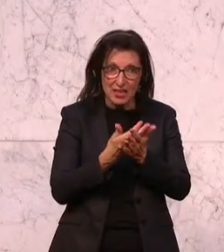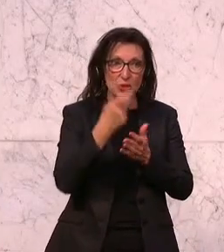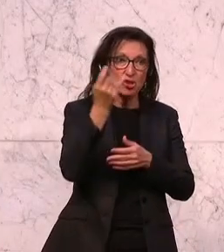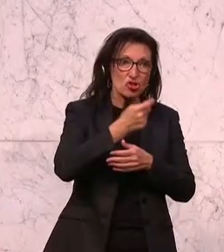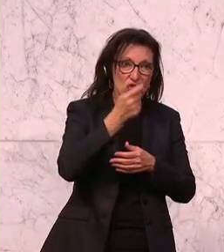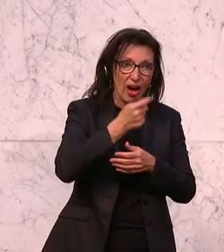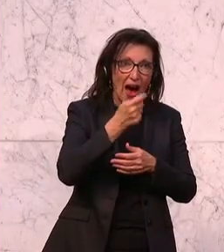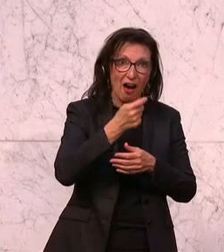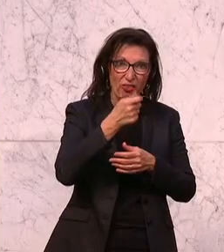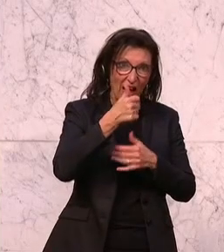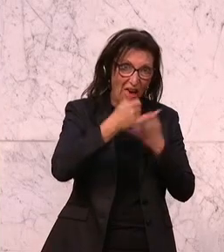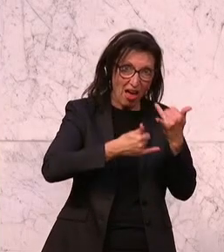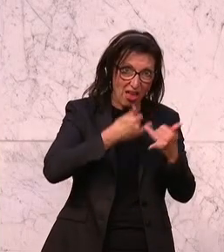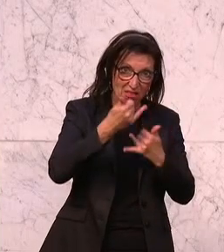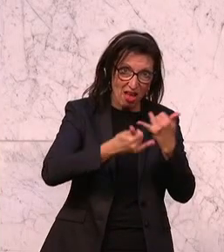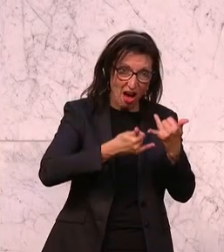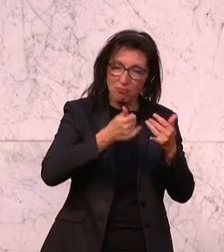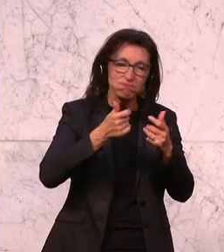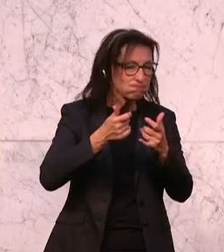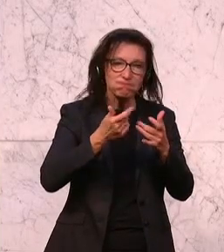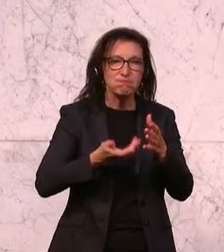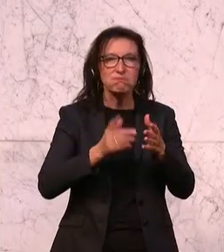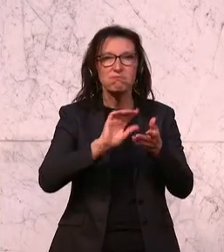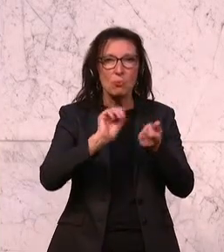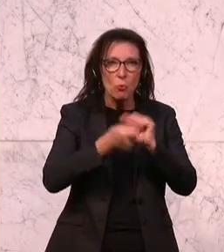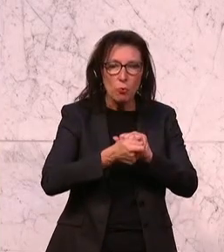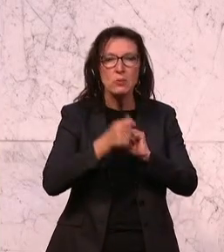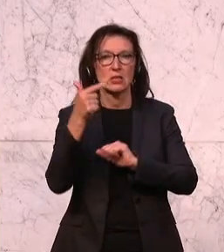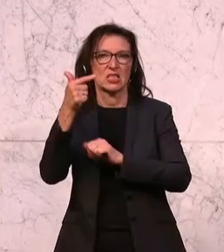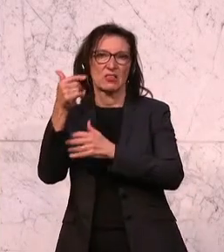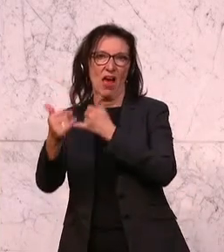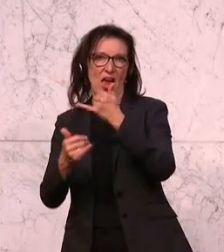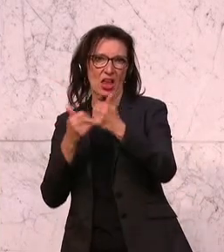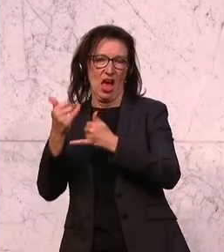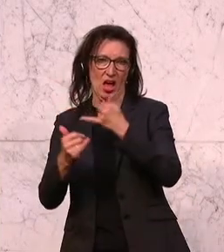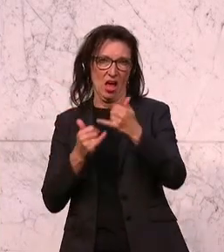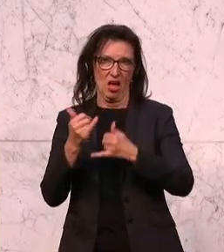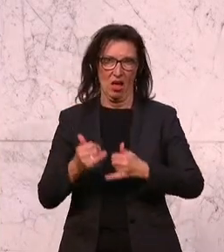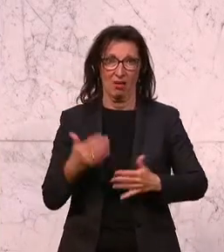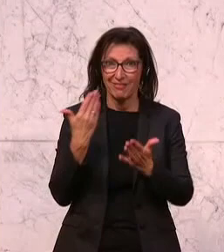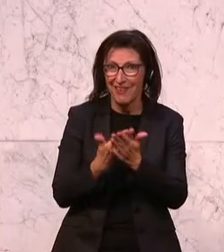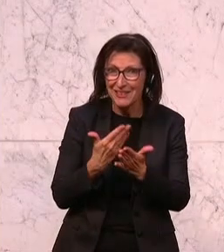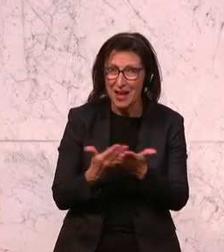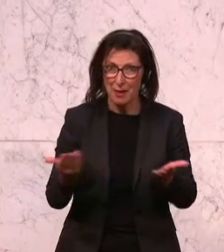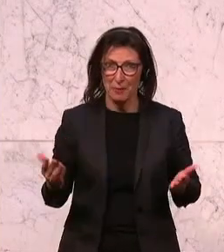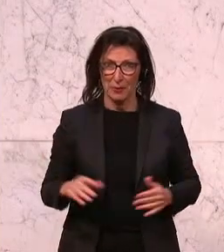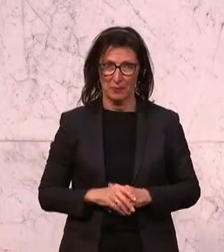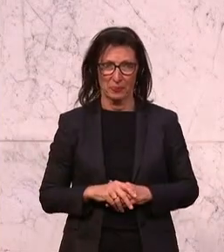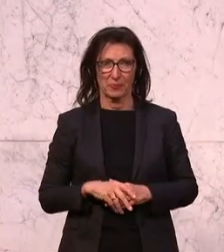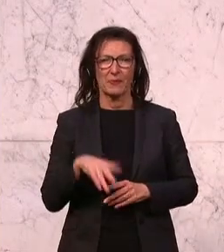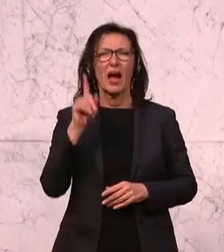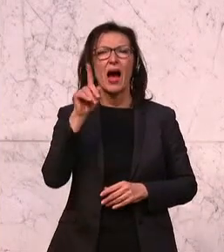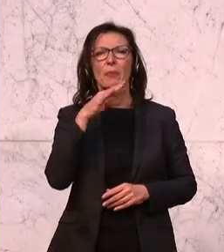in der Entscheidung des Richters gekommen ist. Das ist ja das Bewährsein, das ist im System. Und das viel